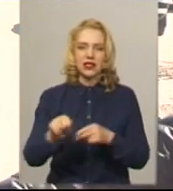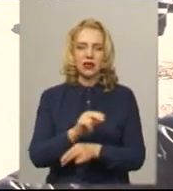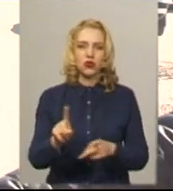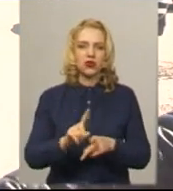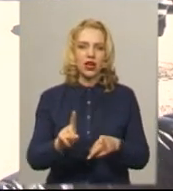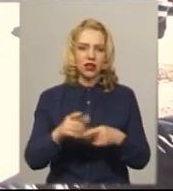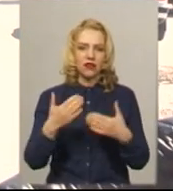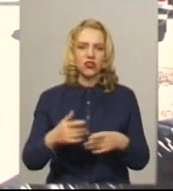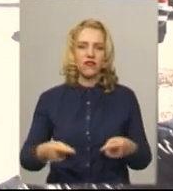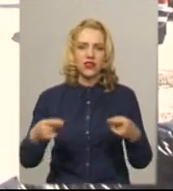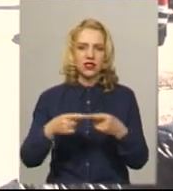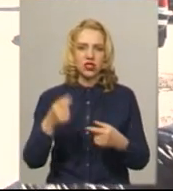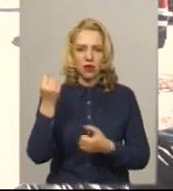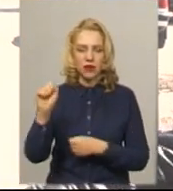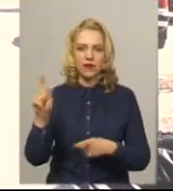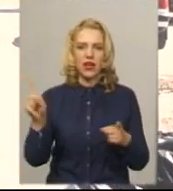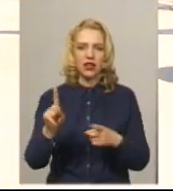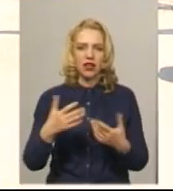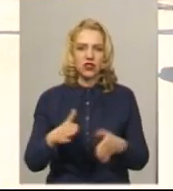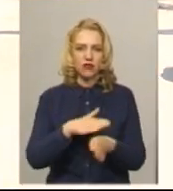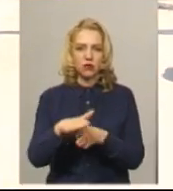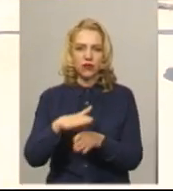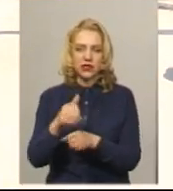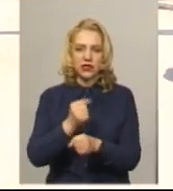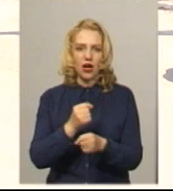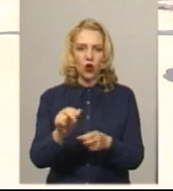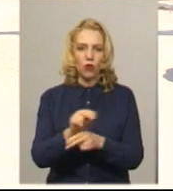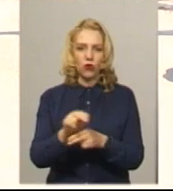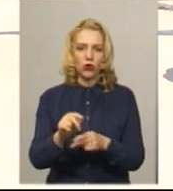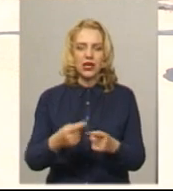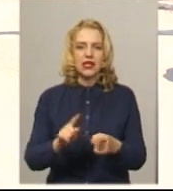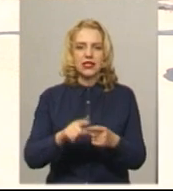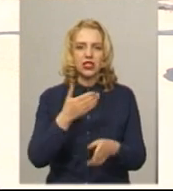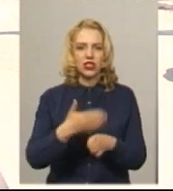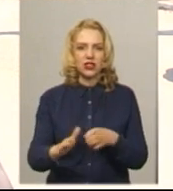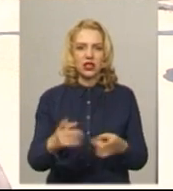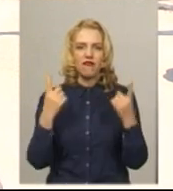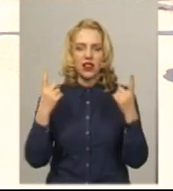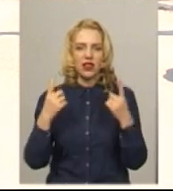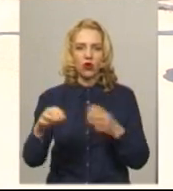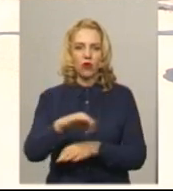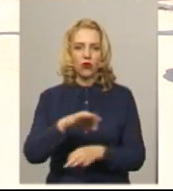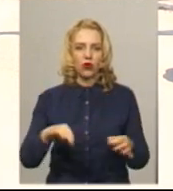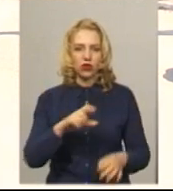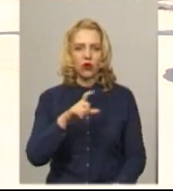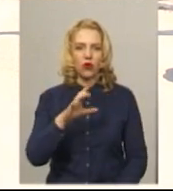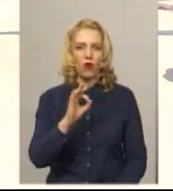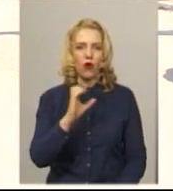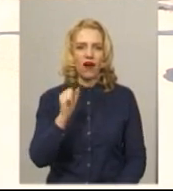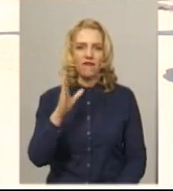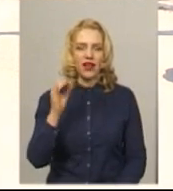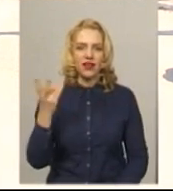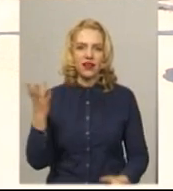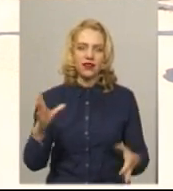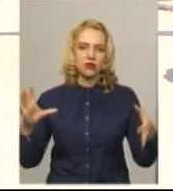якій вже визначна переможниць, на якій відбувається робота. Чи частина великого проєкту ГУХВ, який сполучає Балтийське море